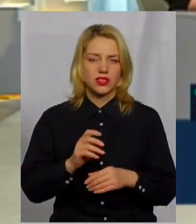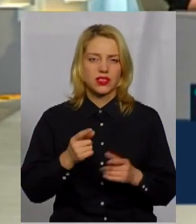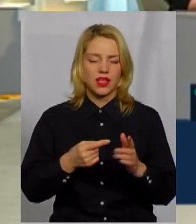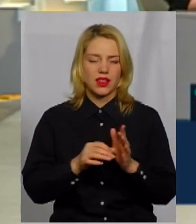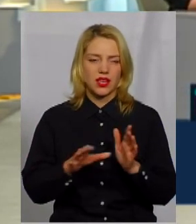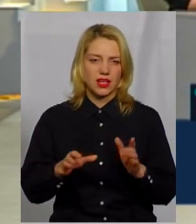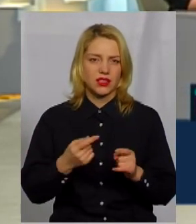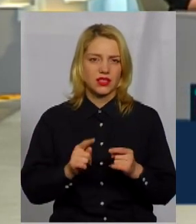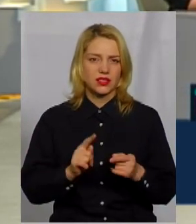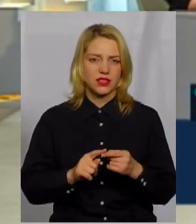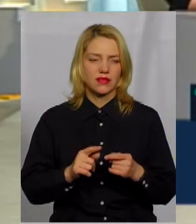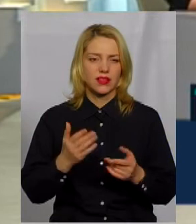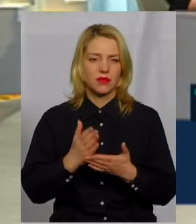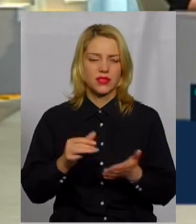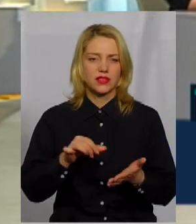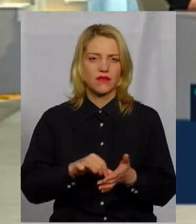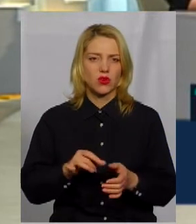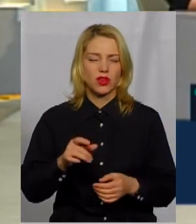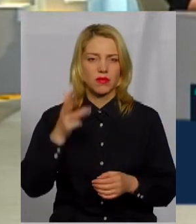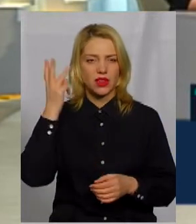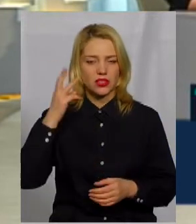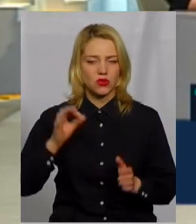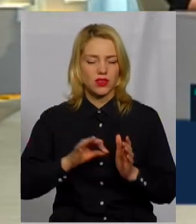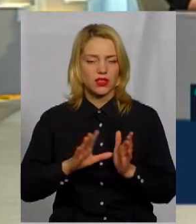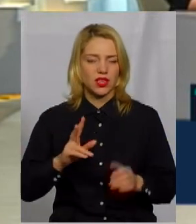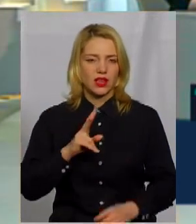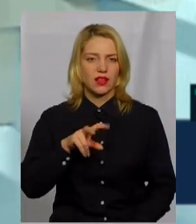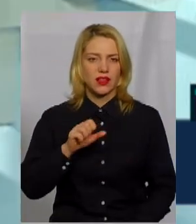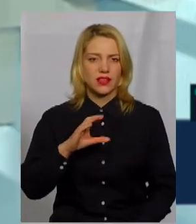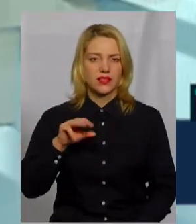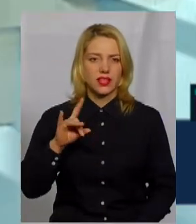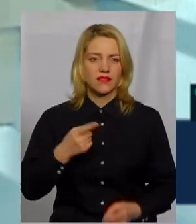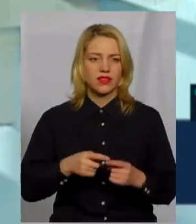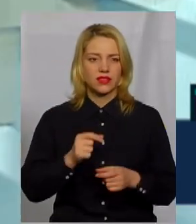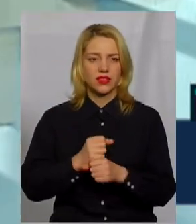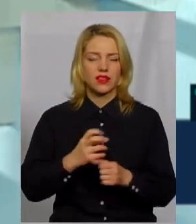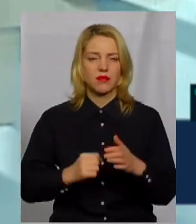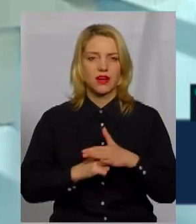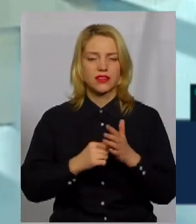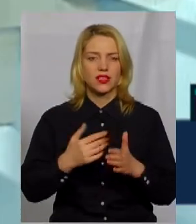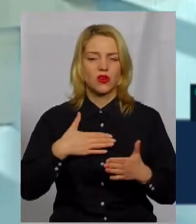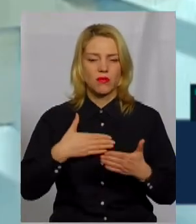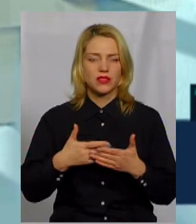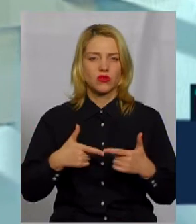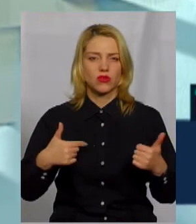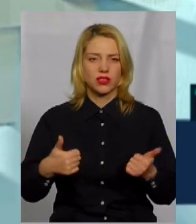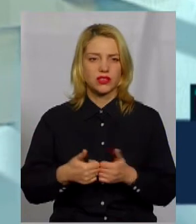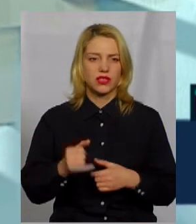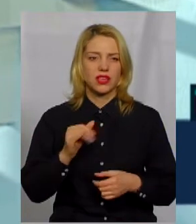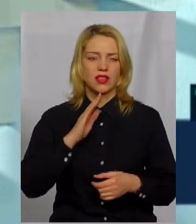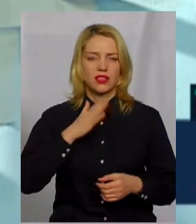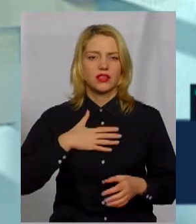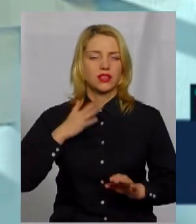енергетики. Зараз я є представником Хмельницького енергетичного кластеру, він діє на базі також як громадської організації. І